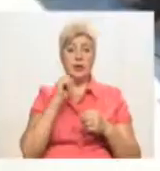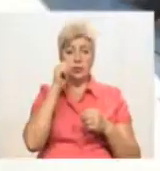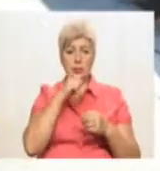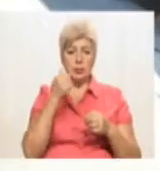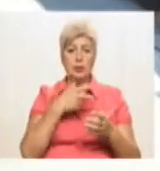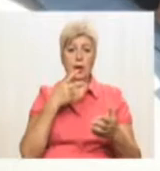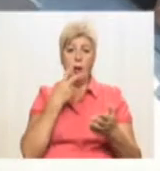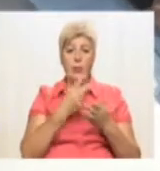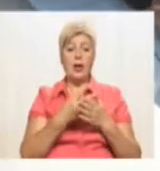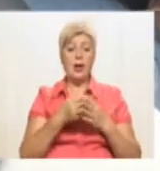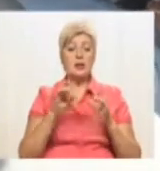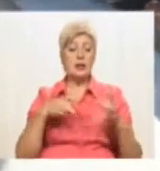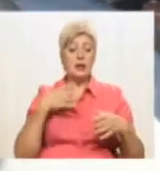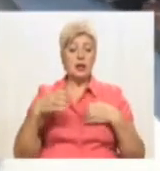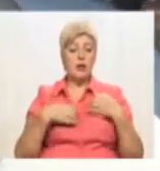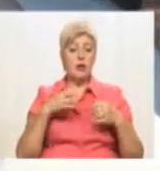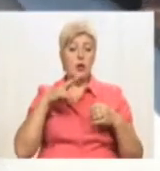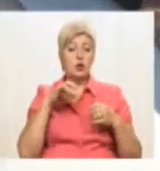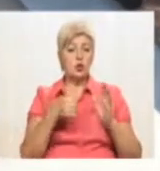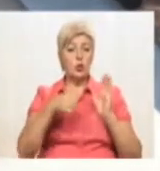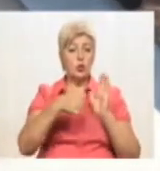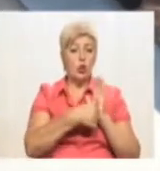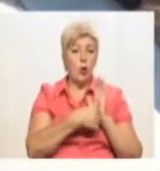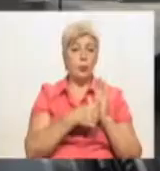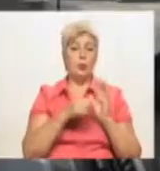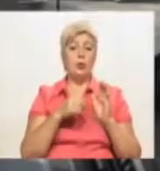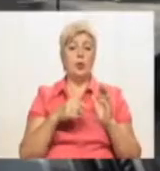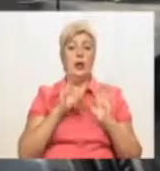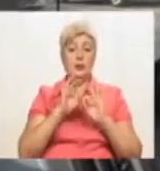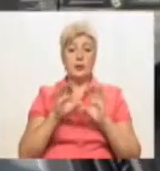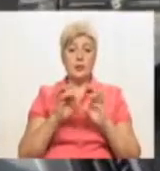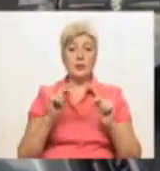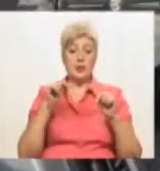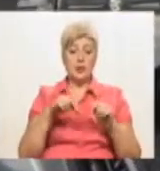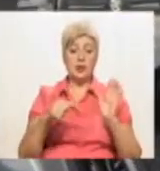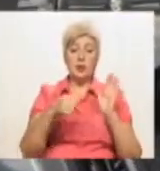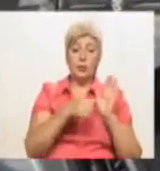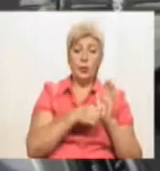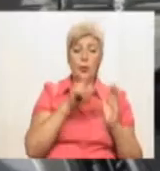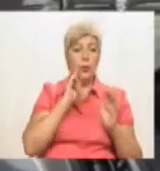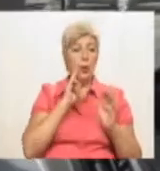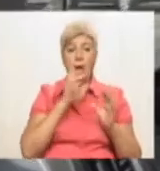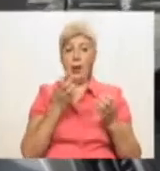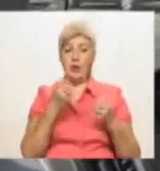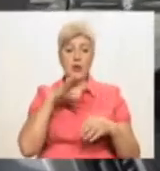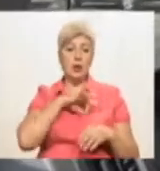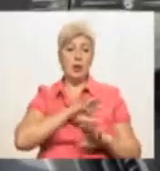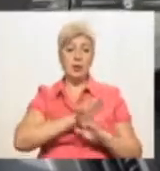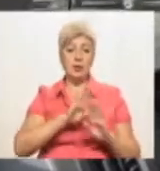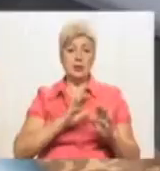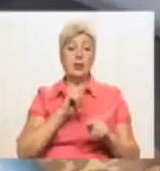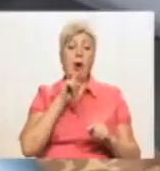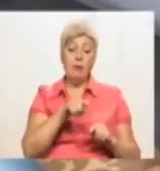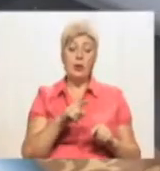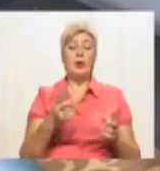Демонструє тривожну кнопку, яку нещодавно встановили в машині. Сергій розповідає, що цією кнопкою скористатися поки що не довелося. Вона